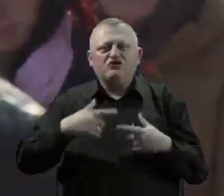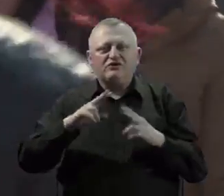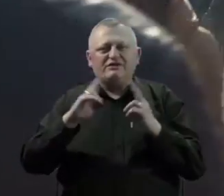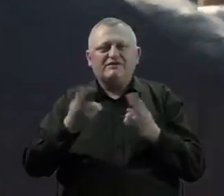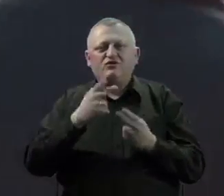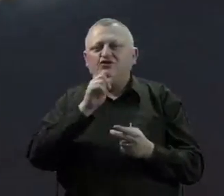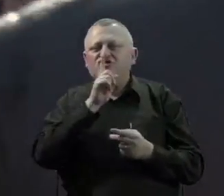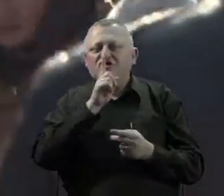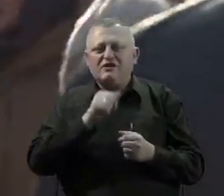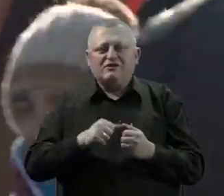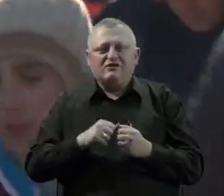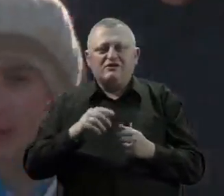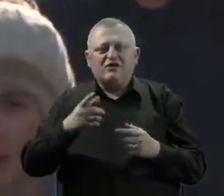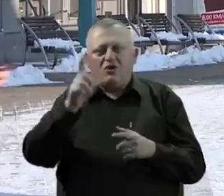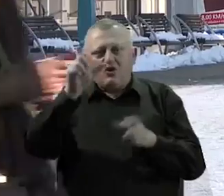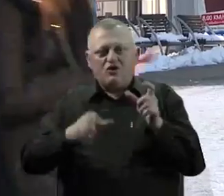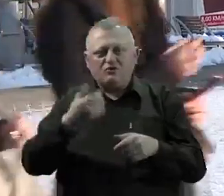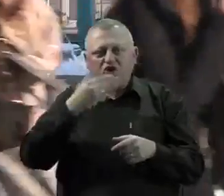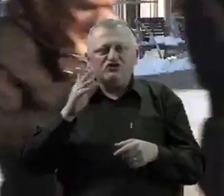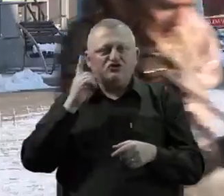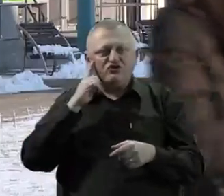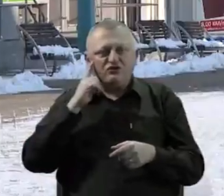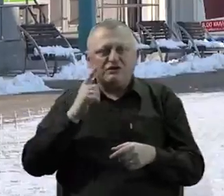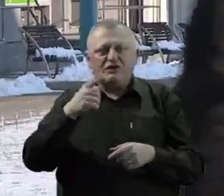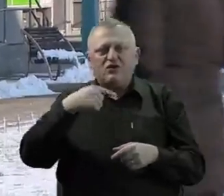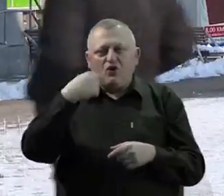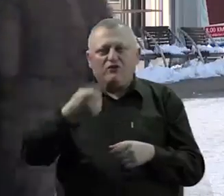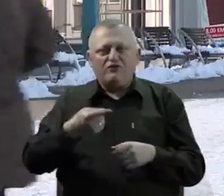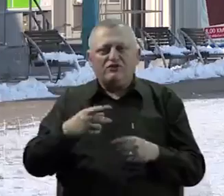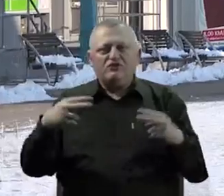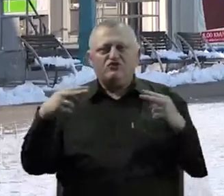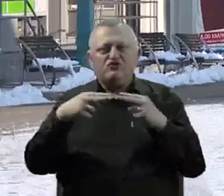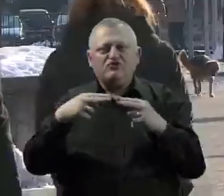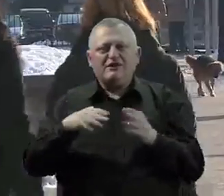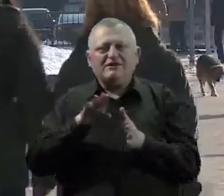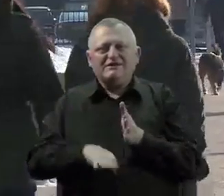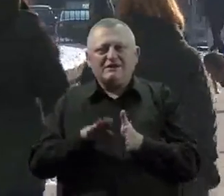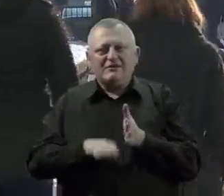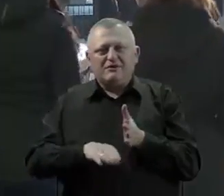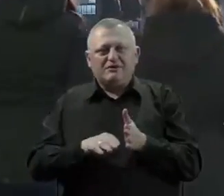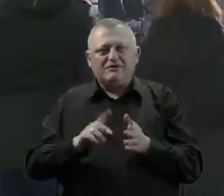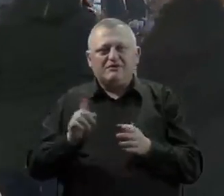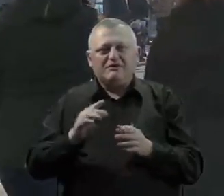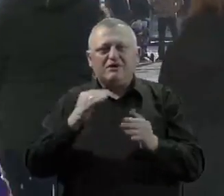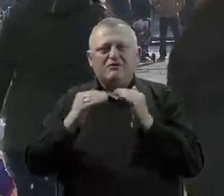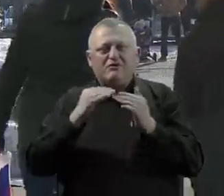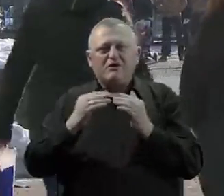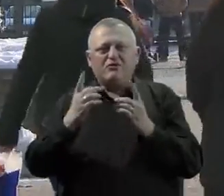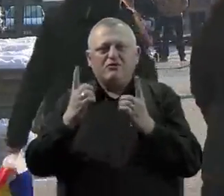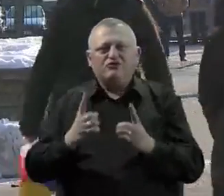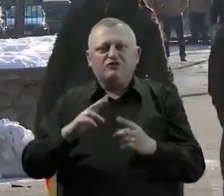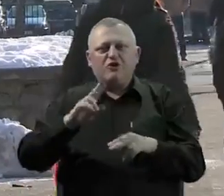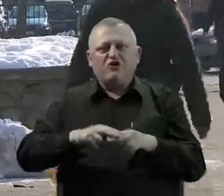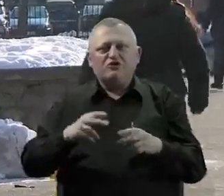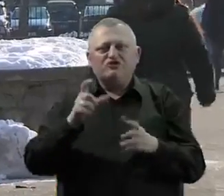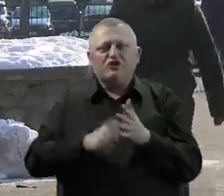u svijetu tišine. Osobe oštećenog sluha i govora suočavaju se sa diskriminacijom i nemaju ravnopravan položaj sa